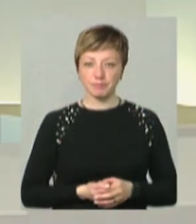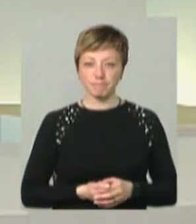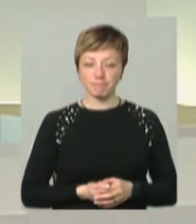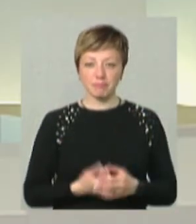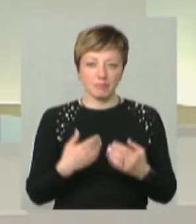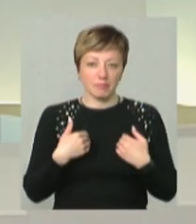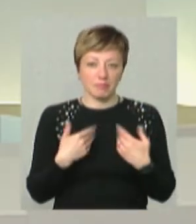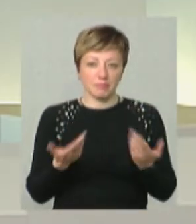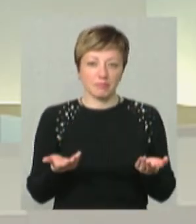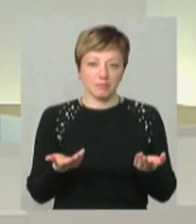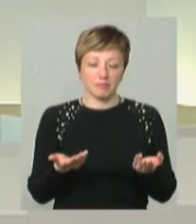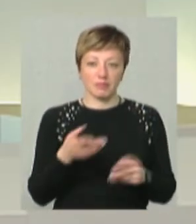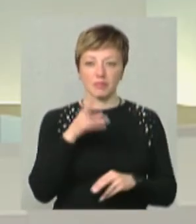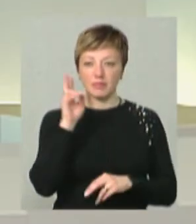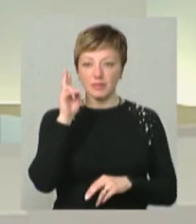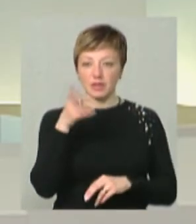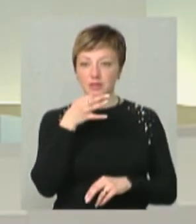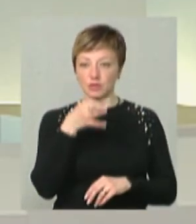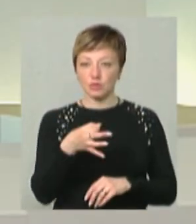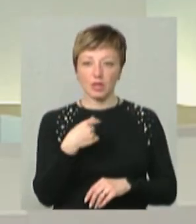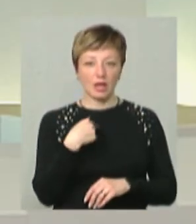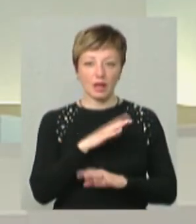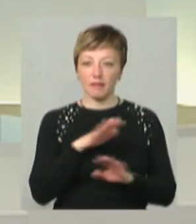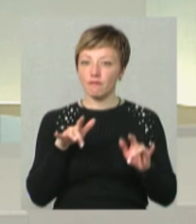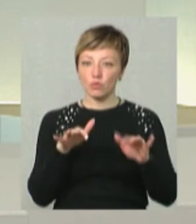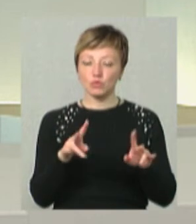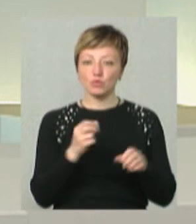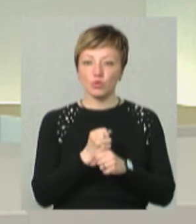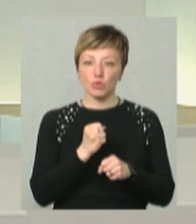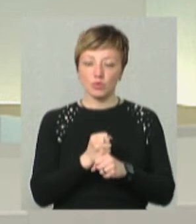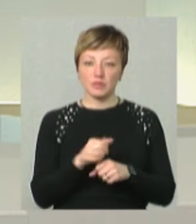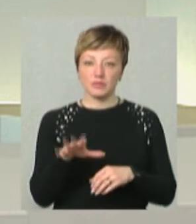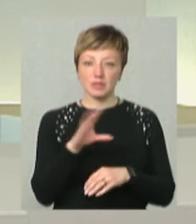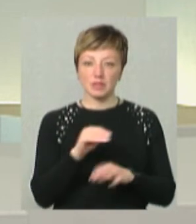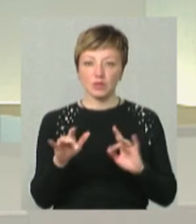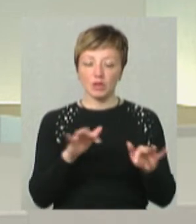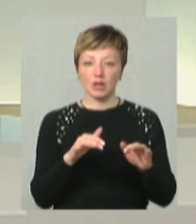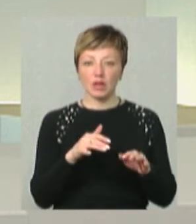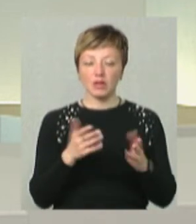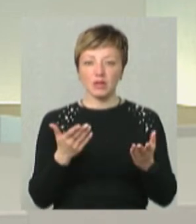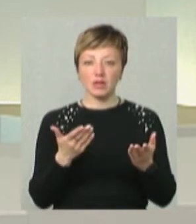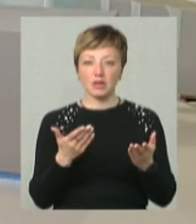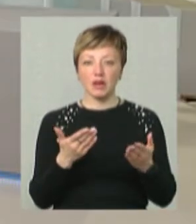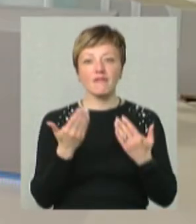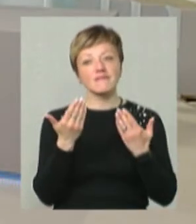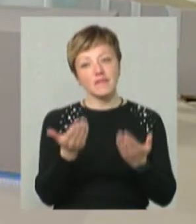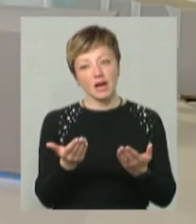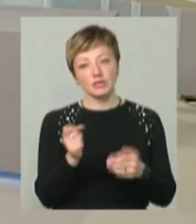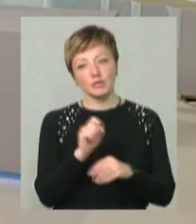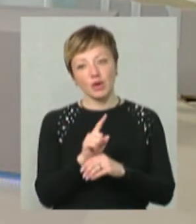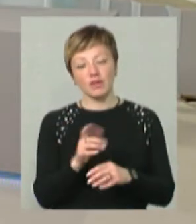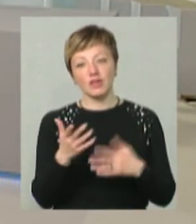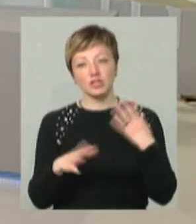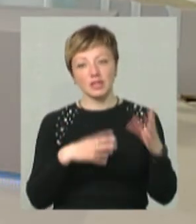Я навіть не скажу, тому що я не в курсі, хто робить ці психологи. Я знаю, що… А те, що стосується ваших вправ і